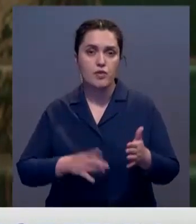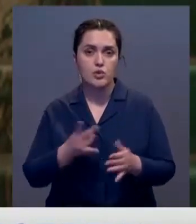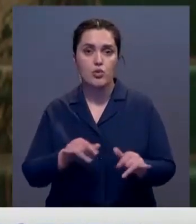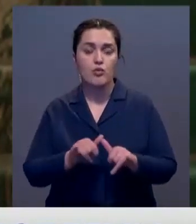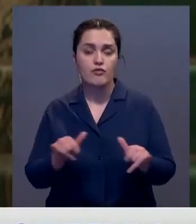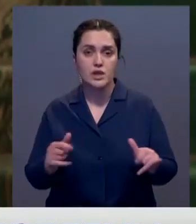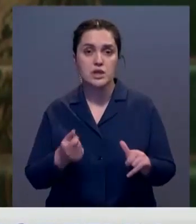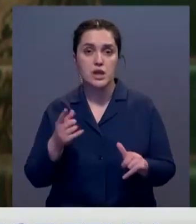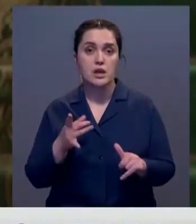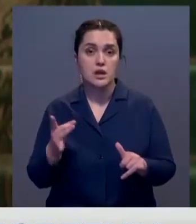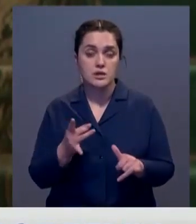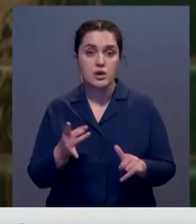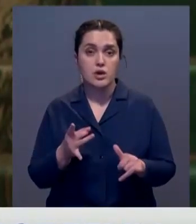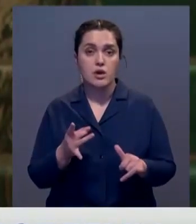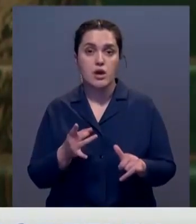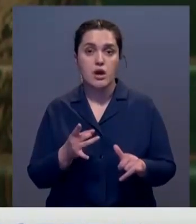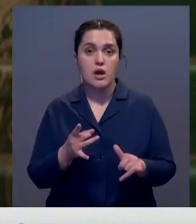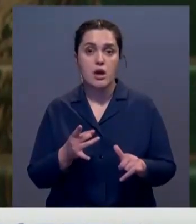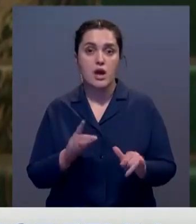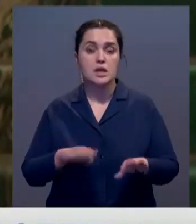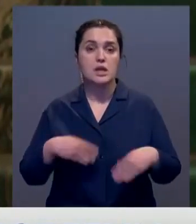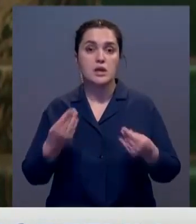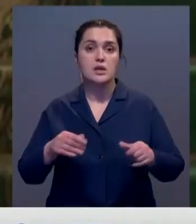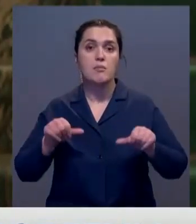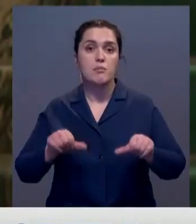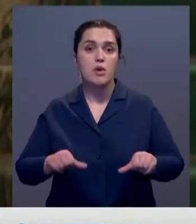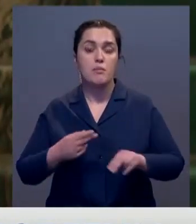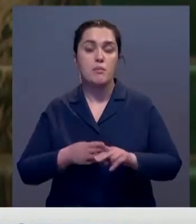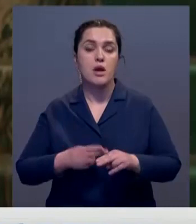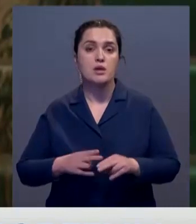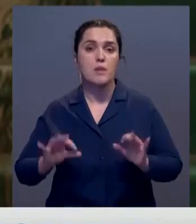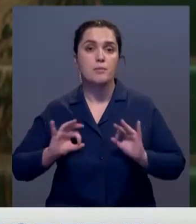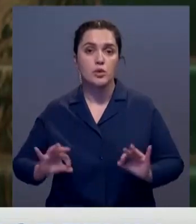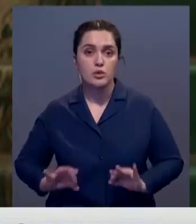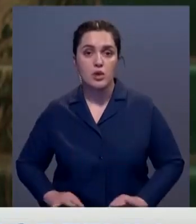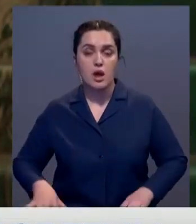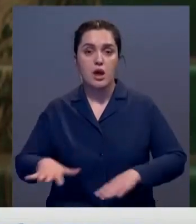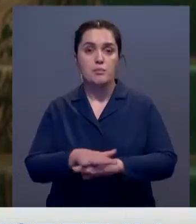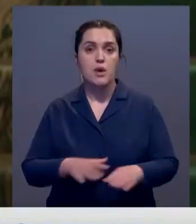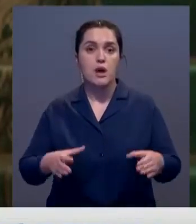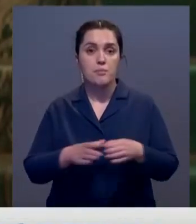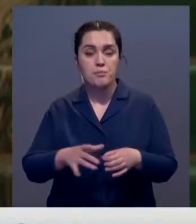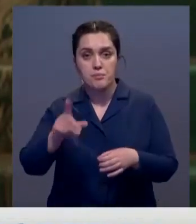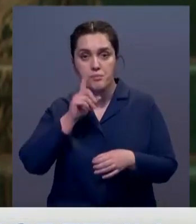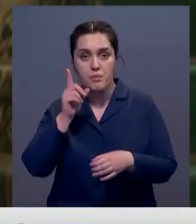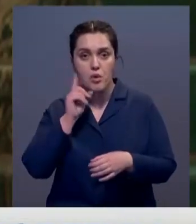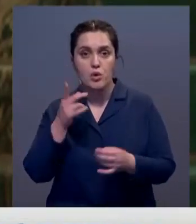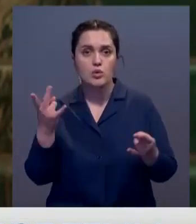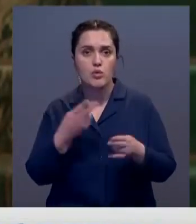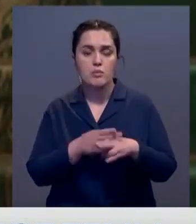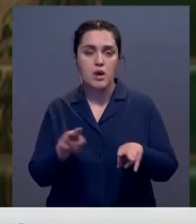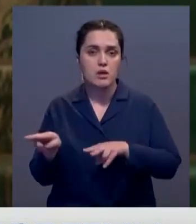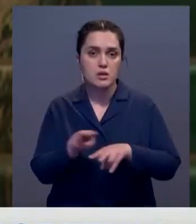разы. Более того, наделить большими полномочиями экологическую прокуратуру. Общественное объединение в лице молодежи нужны голубые патрули,